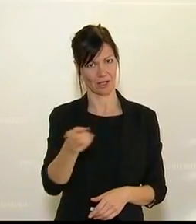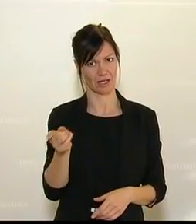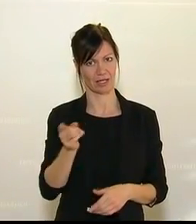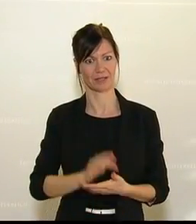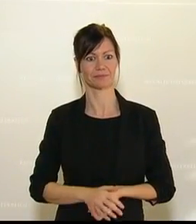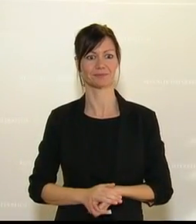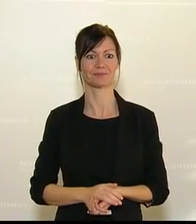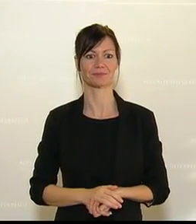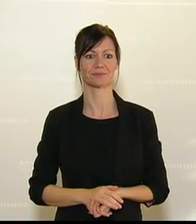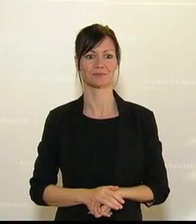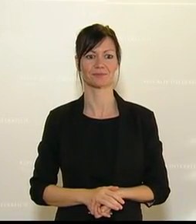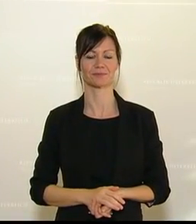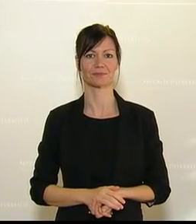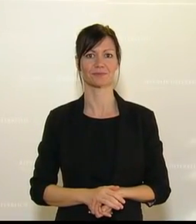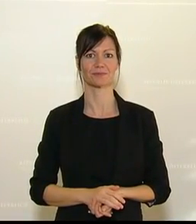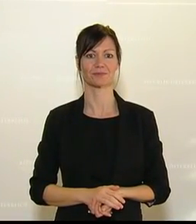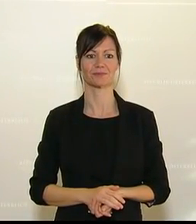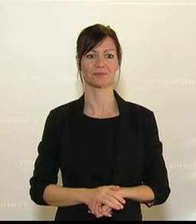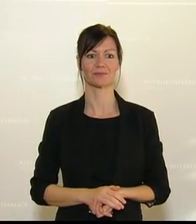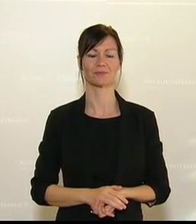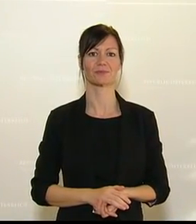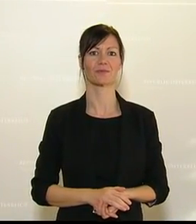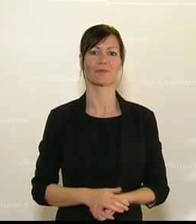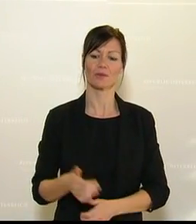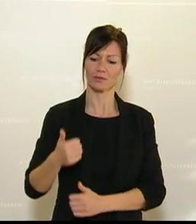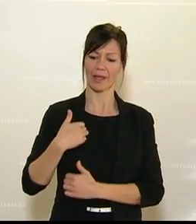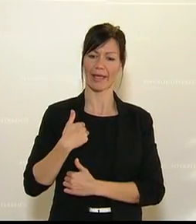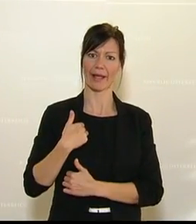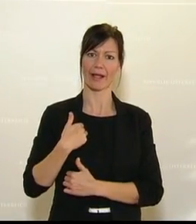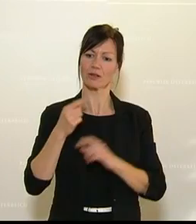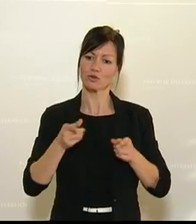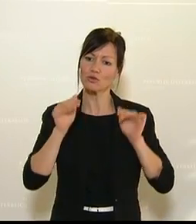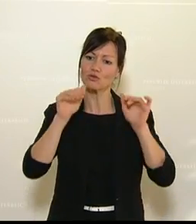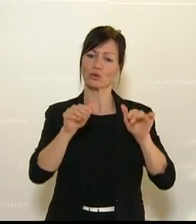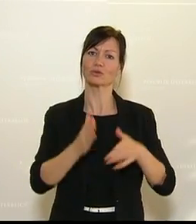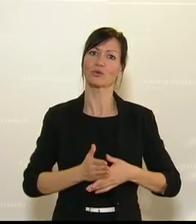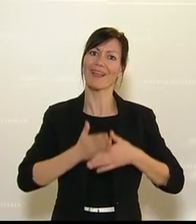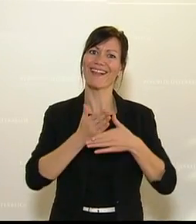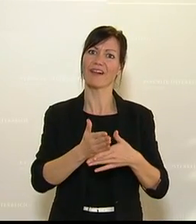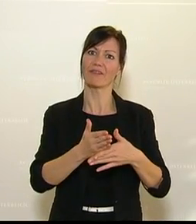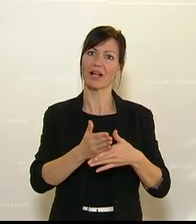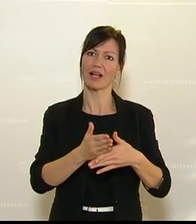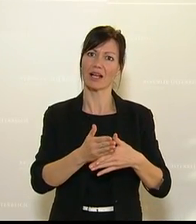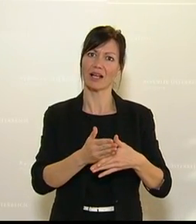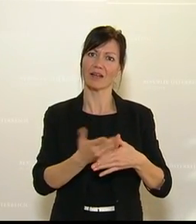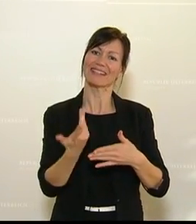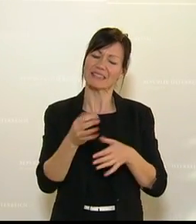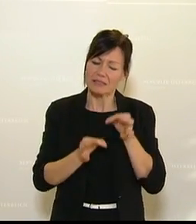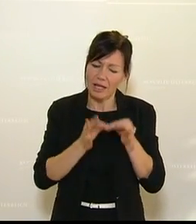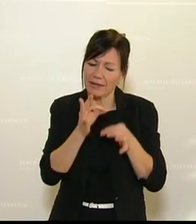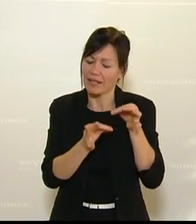Unser Heer, Schutz und Hilfe, die strategische Reserve der Republik Österreich, das hat und das wurde schon